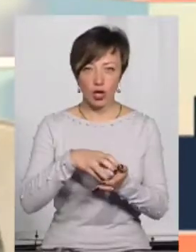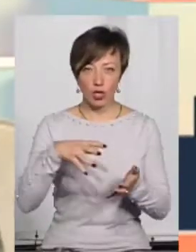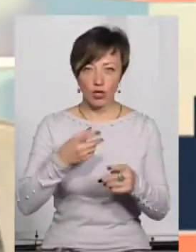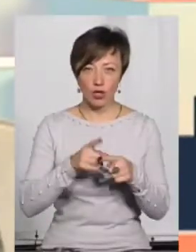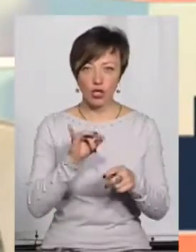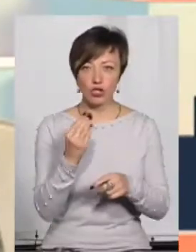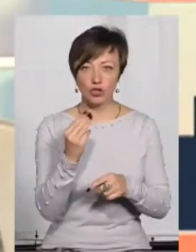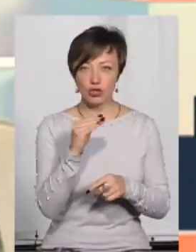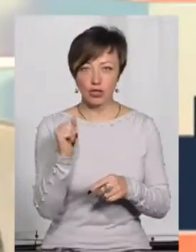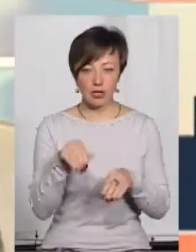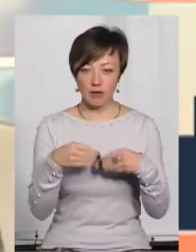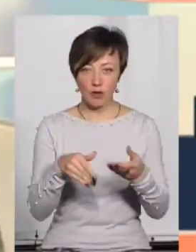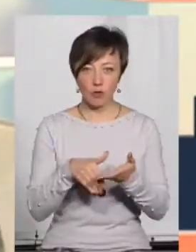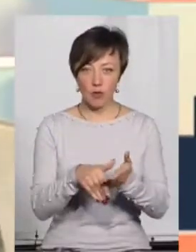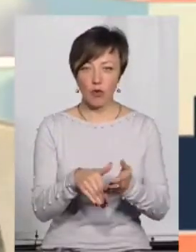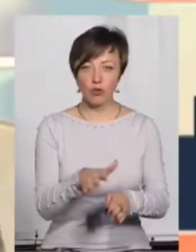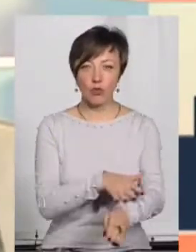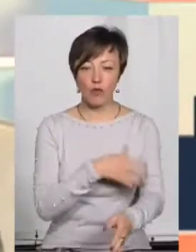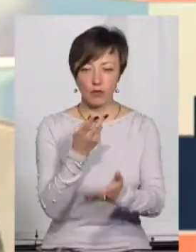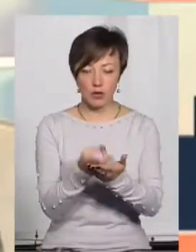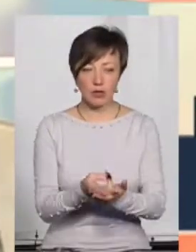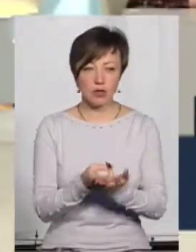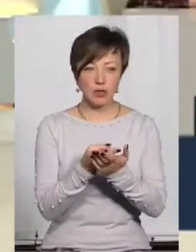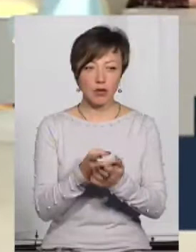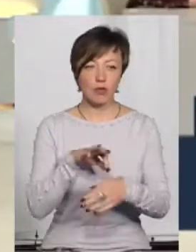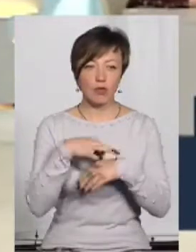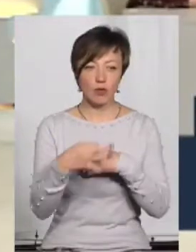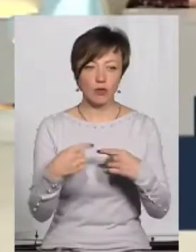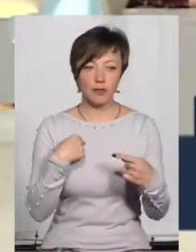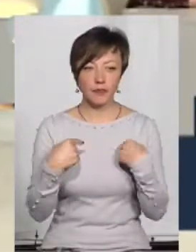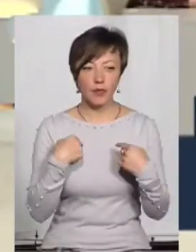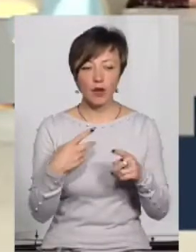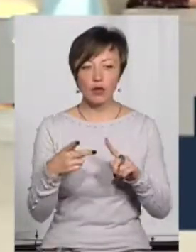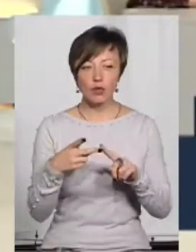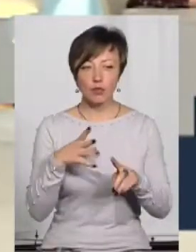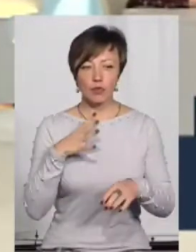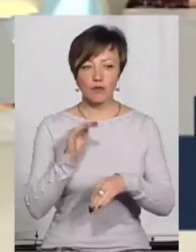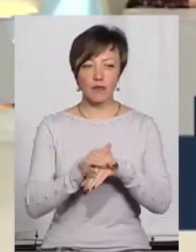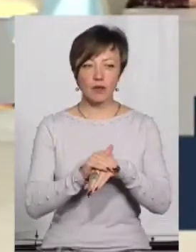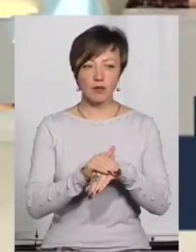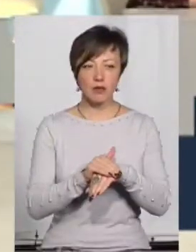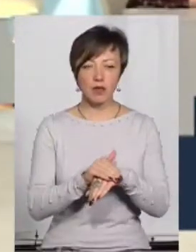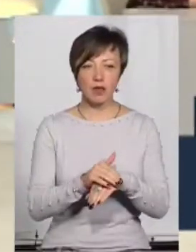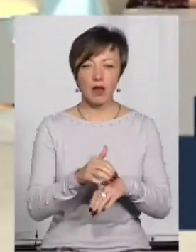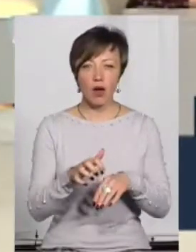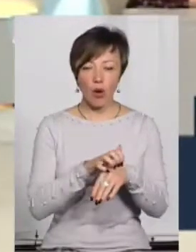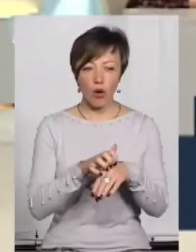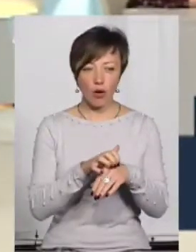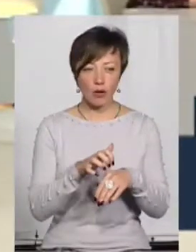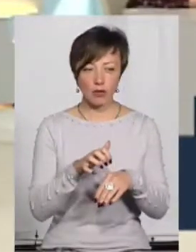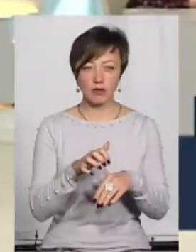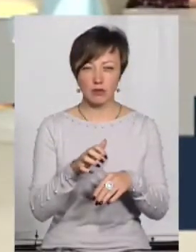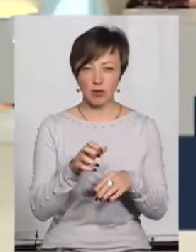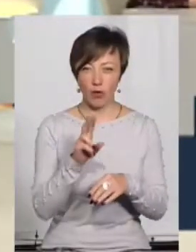лежачий. Йому стані був вже дуже тривалий час, і він вже так стогнав від болю. А вдругу були виявлені ознаки корости. З нами в групі